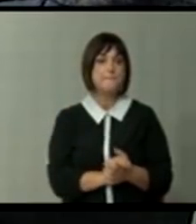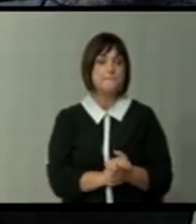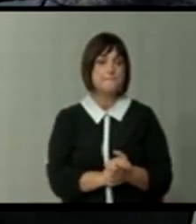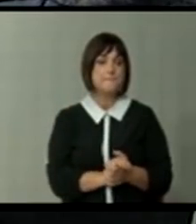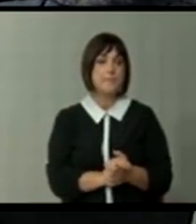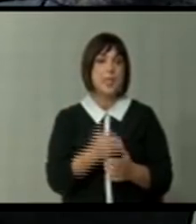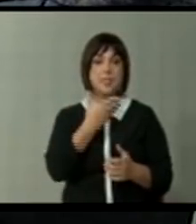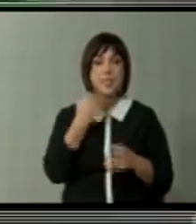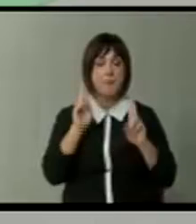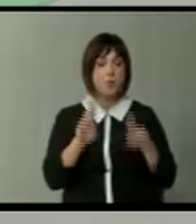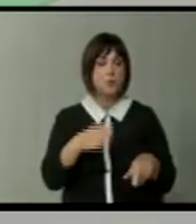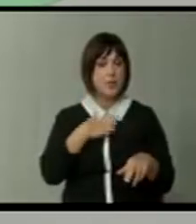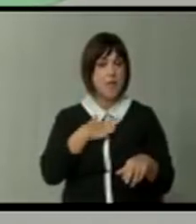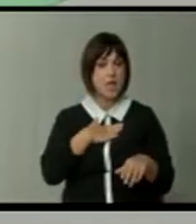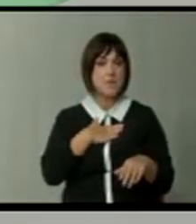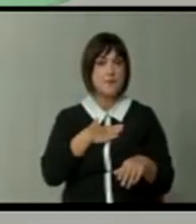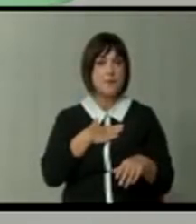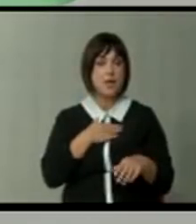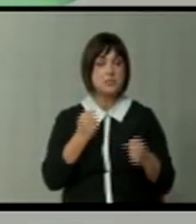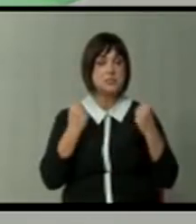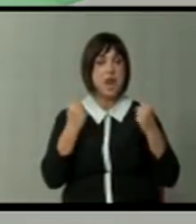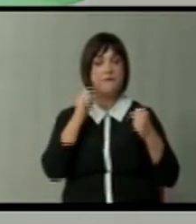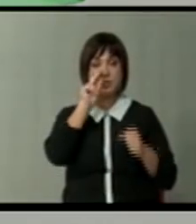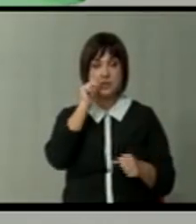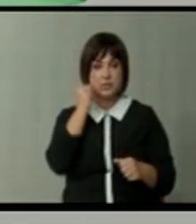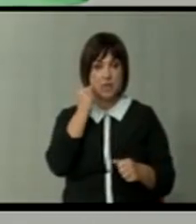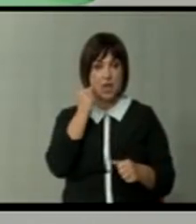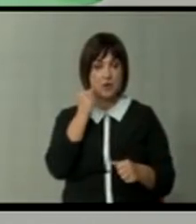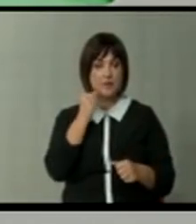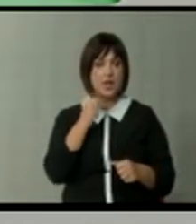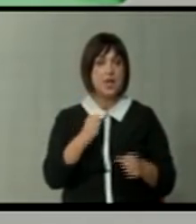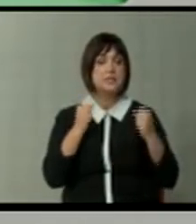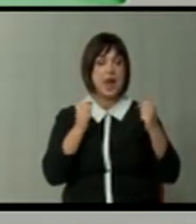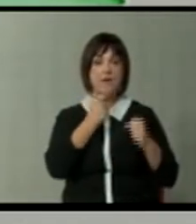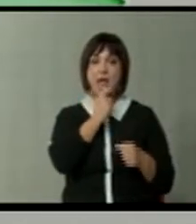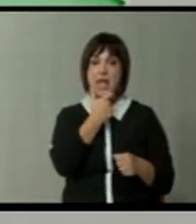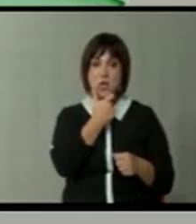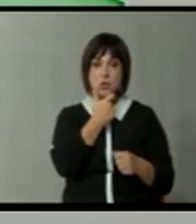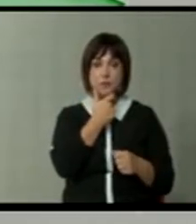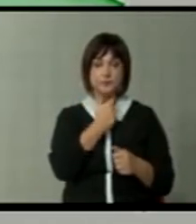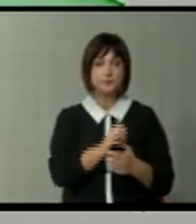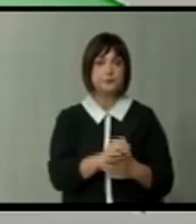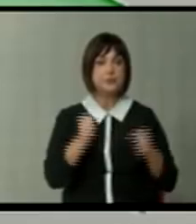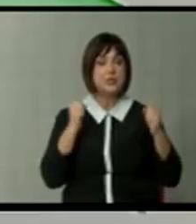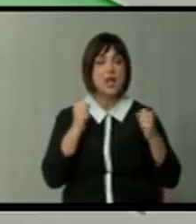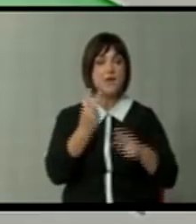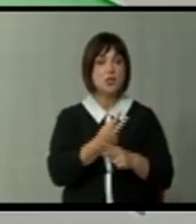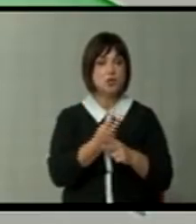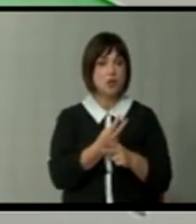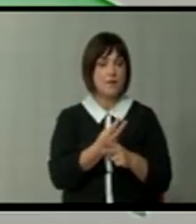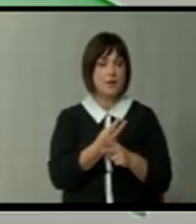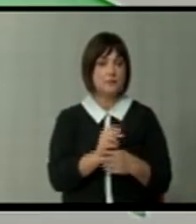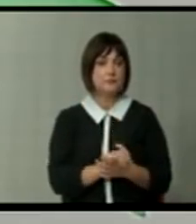Не можеме да имаме здрава нација, здрава економија, здрава држава,